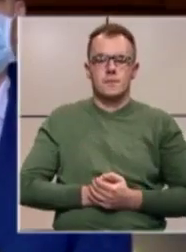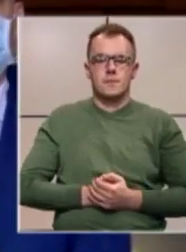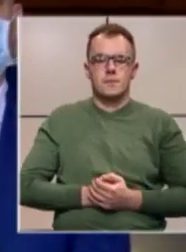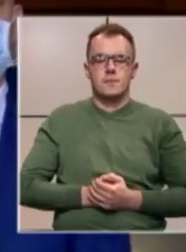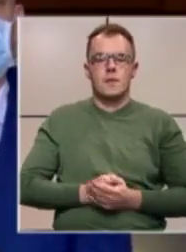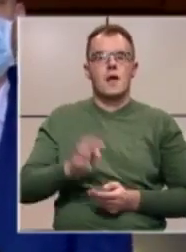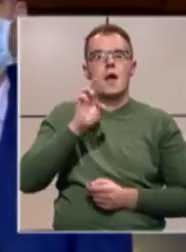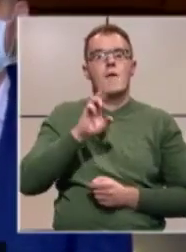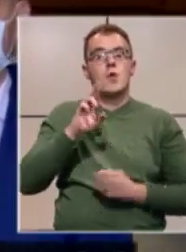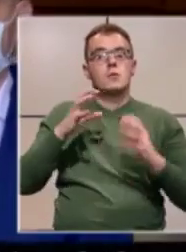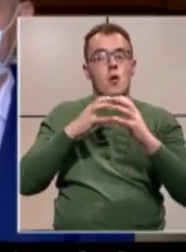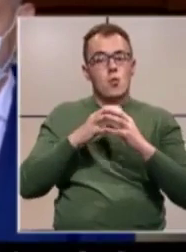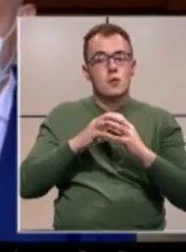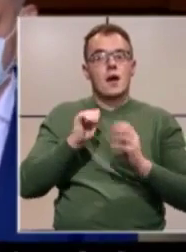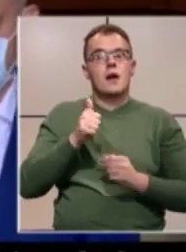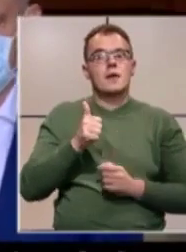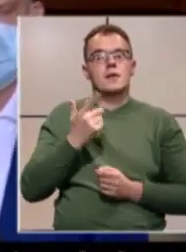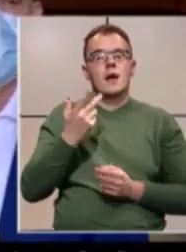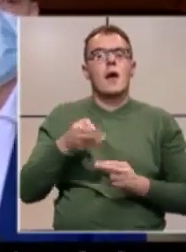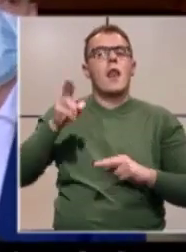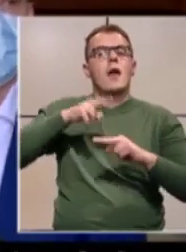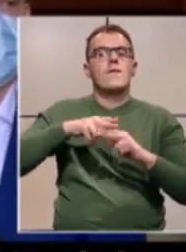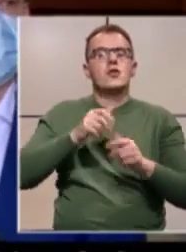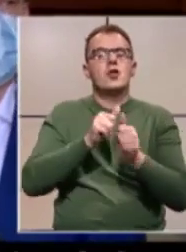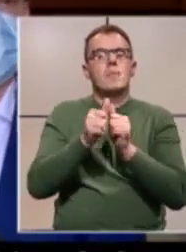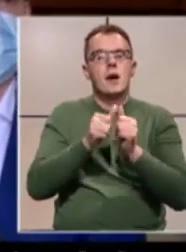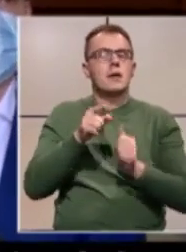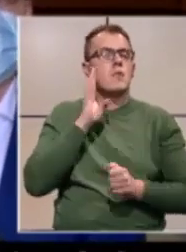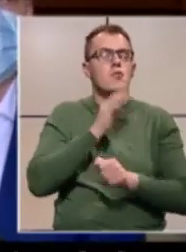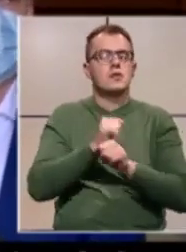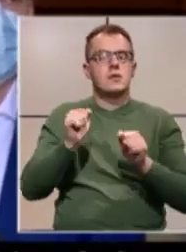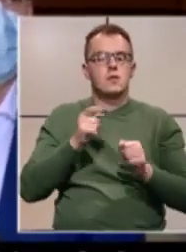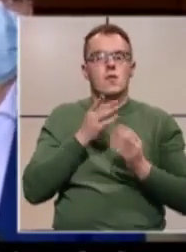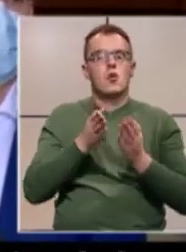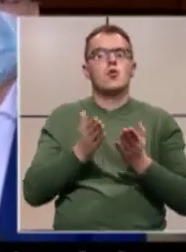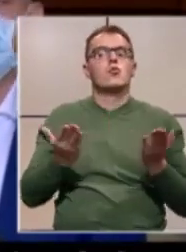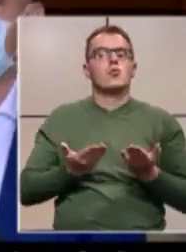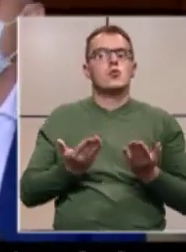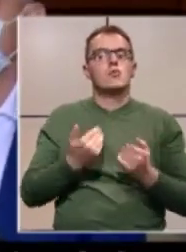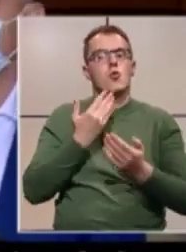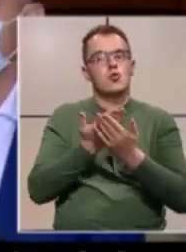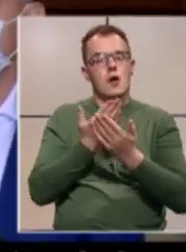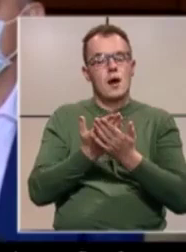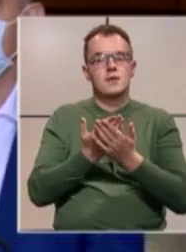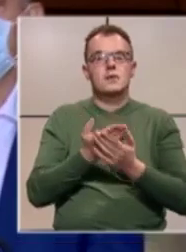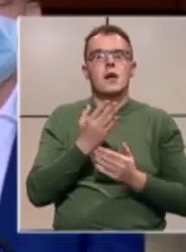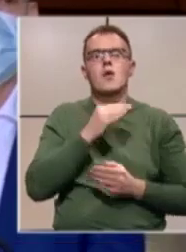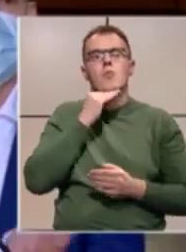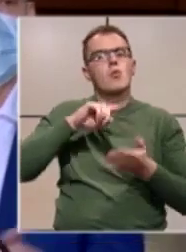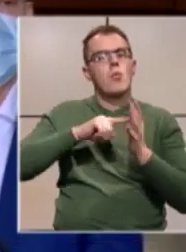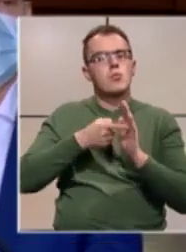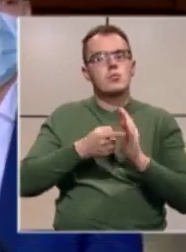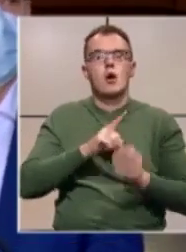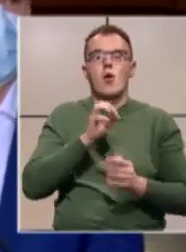Europska unija je najbližji partner, je najlojalni partner Bosna i Hercegovina, to smo dokazali puno puta.